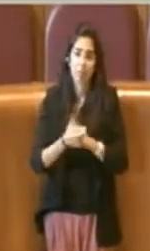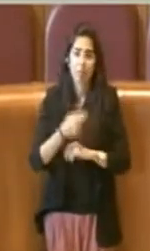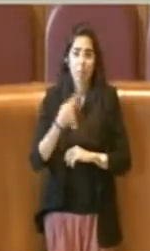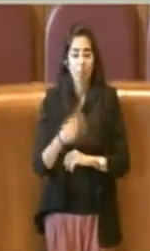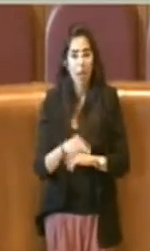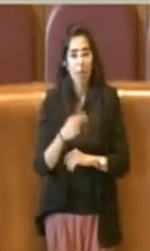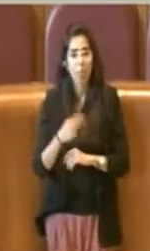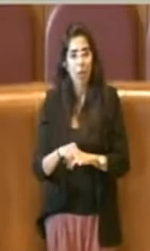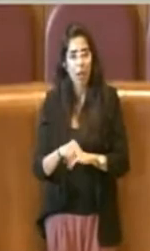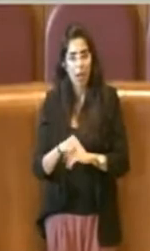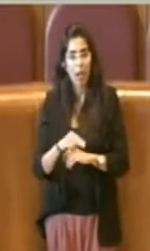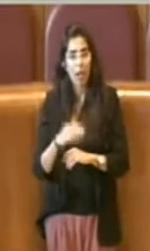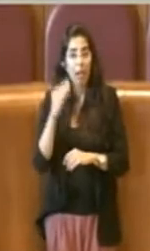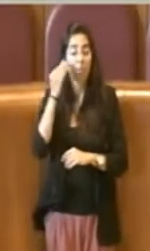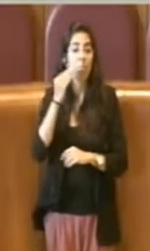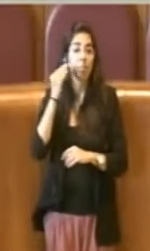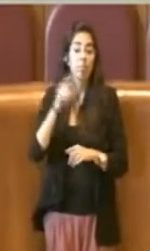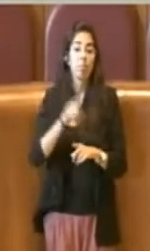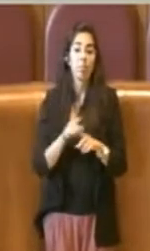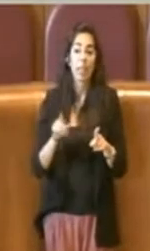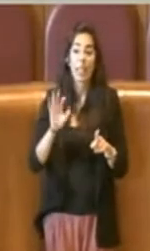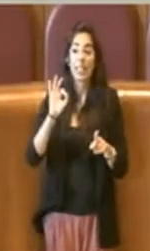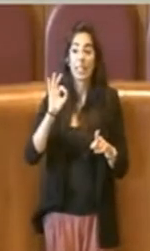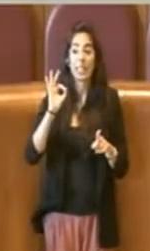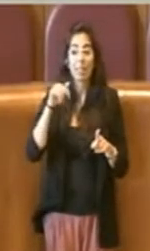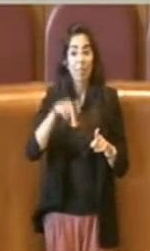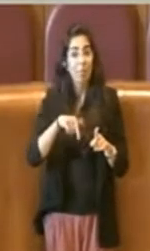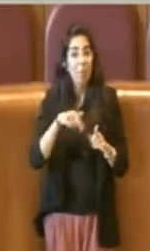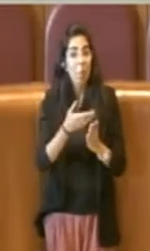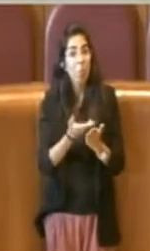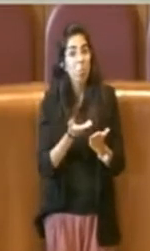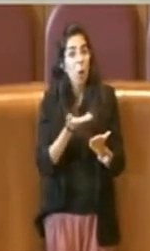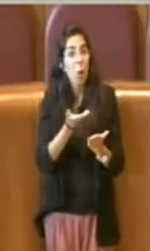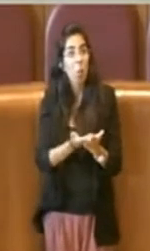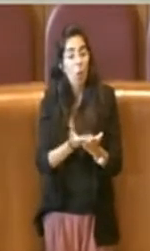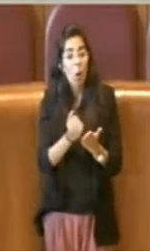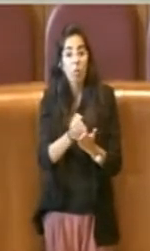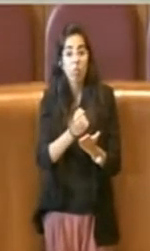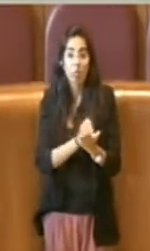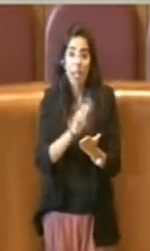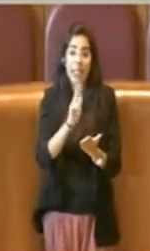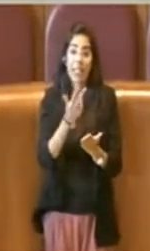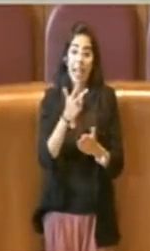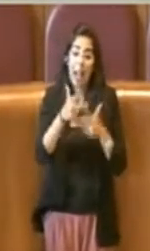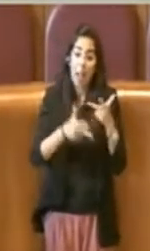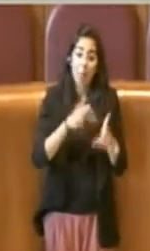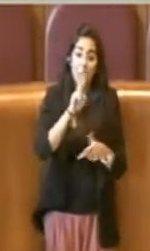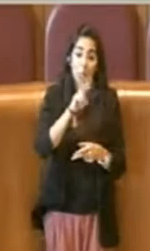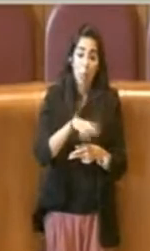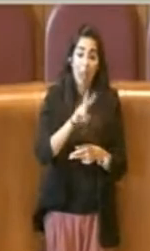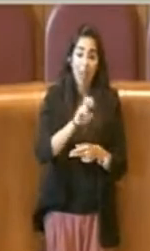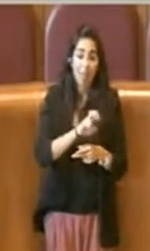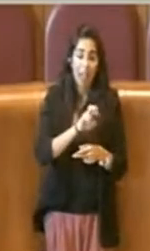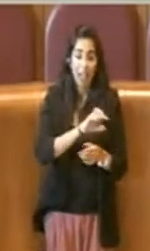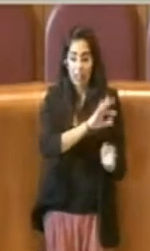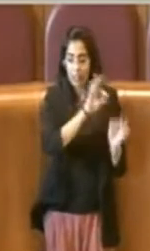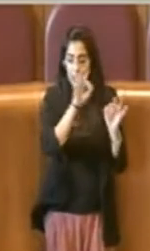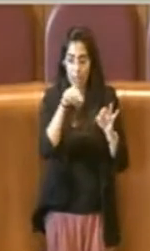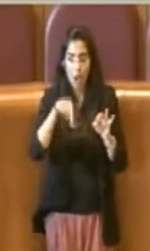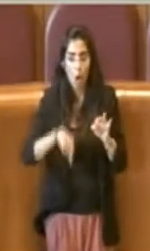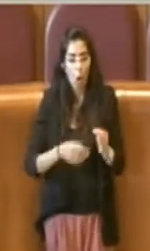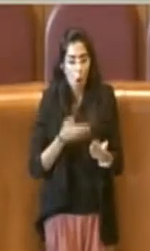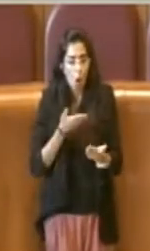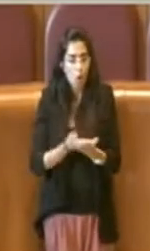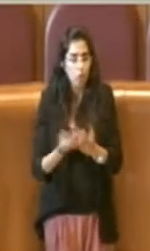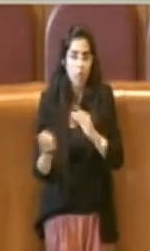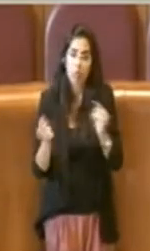se pensiamo che questa proposta è stata protocollata il 3 aprile del 2020 e arriva in aula oggi evidentemente c'è